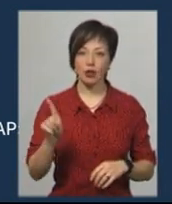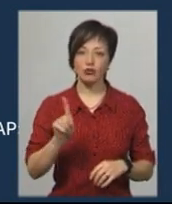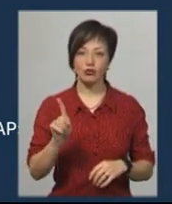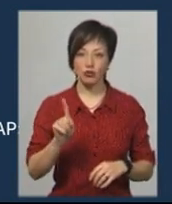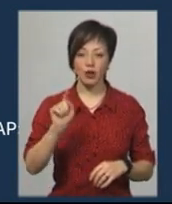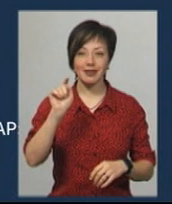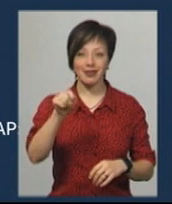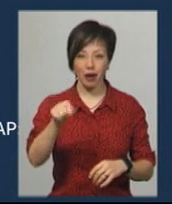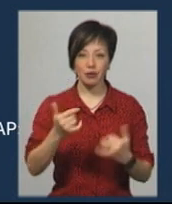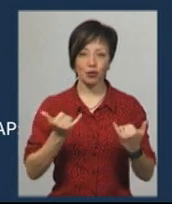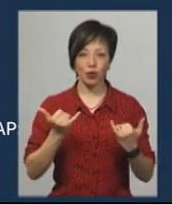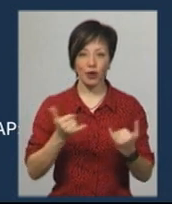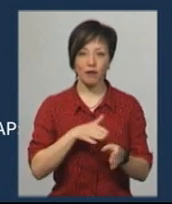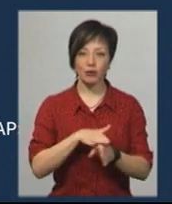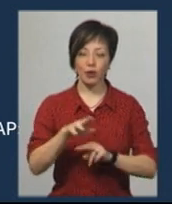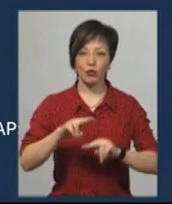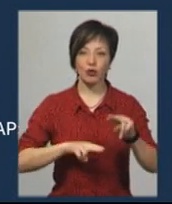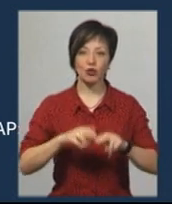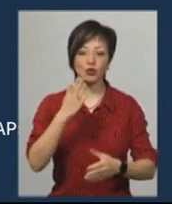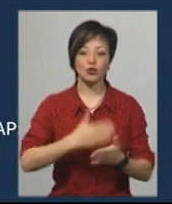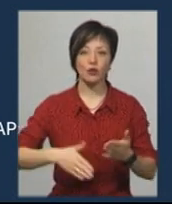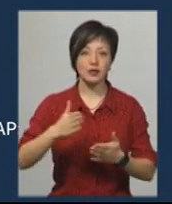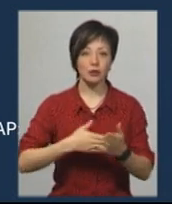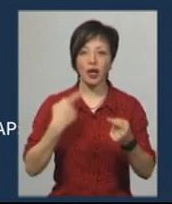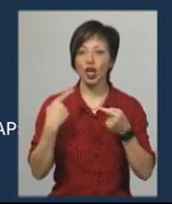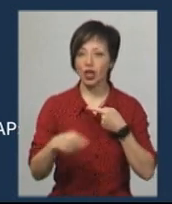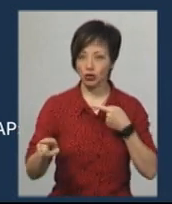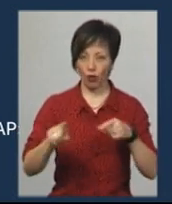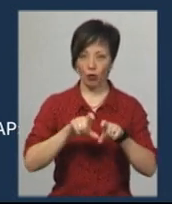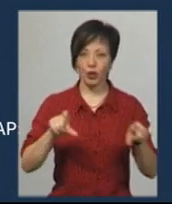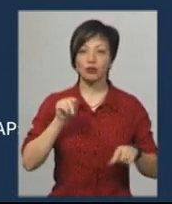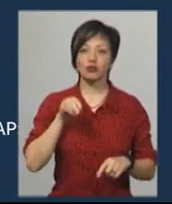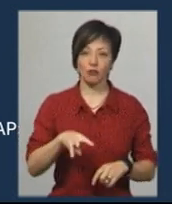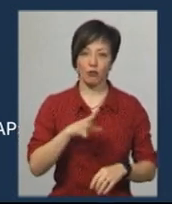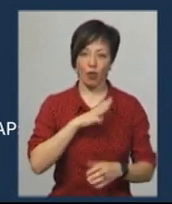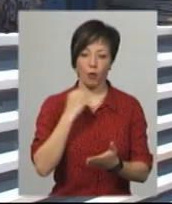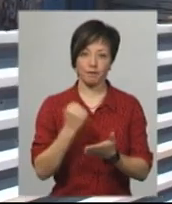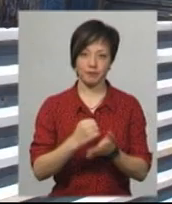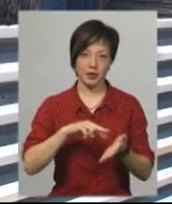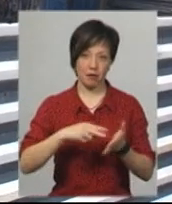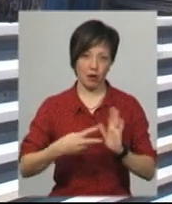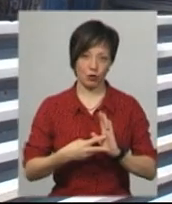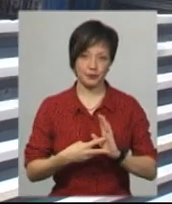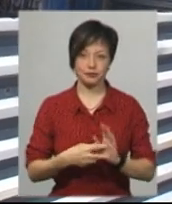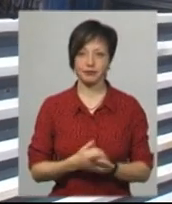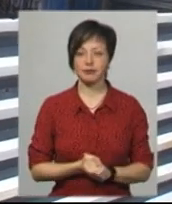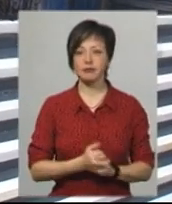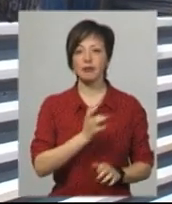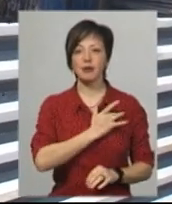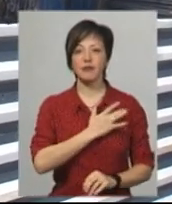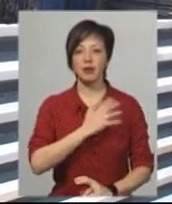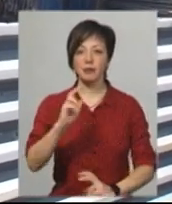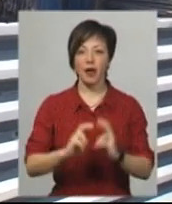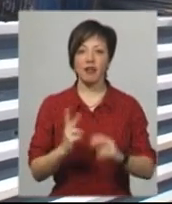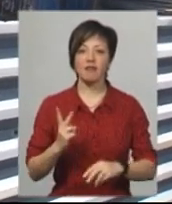сьогодні відбувається будівництво абсолютно іншого об'єкту, ніж було заплановано. Приватне підприємство уже